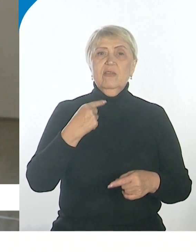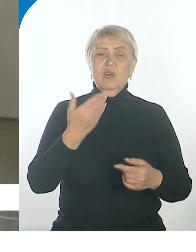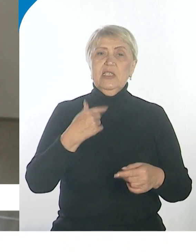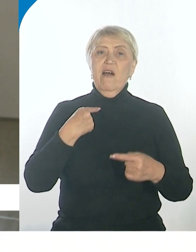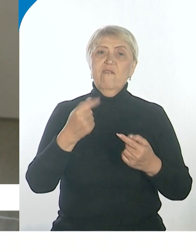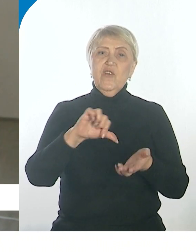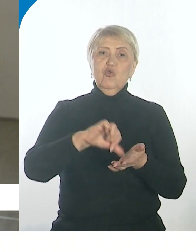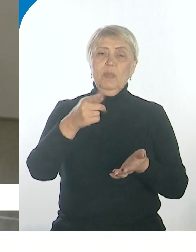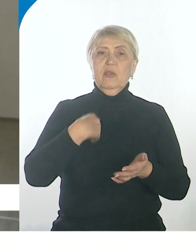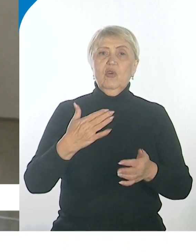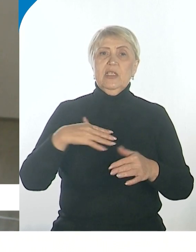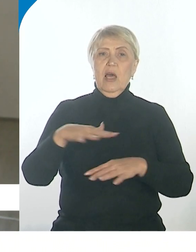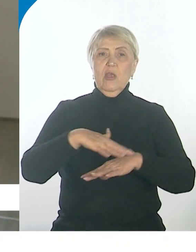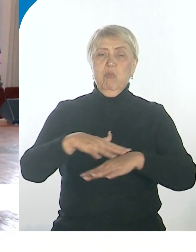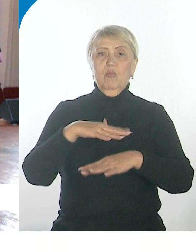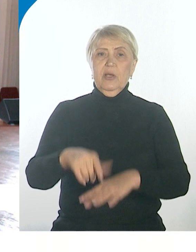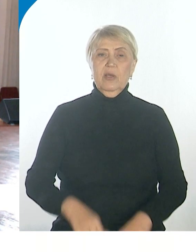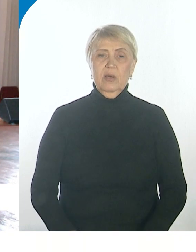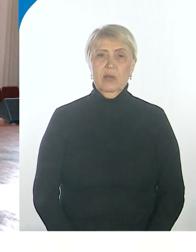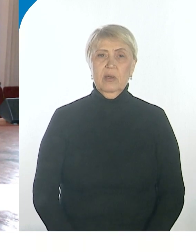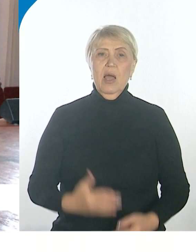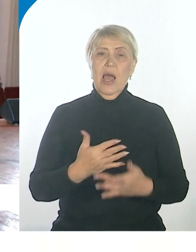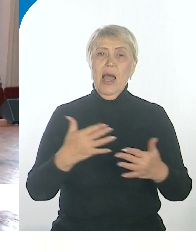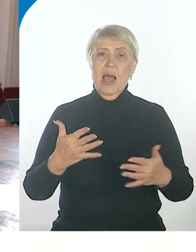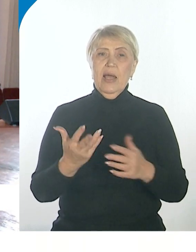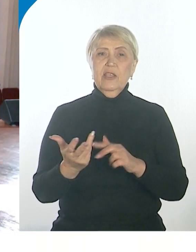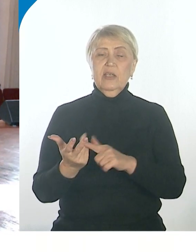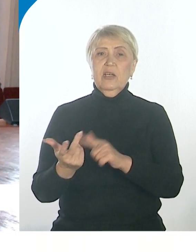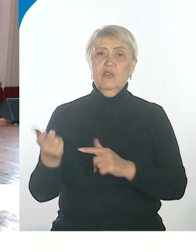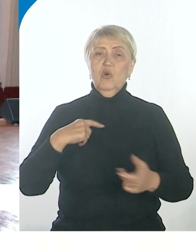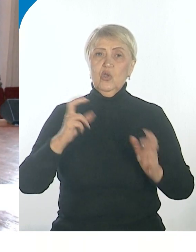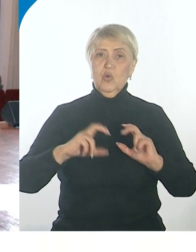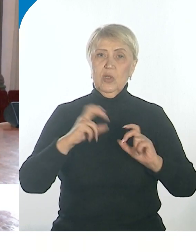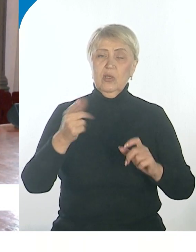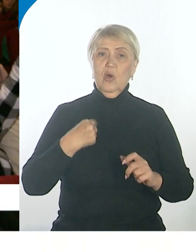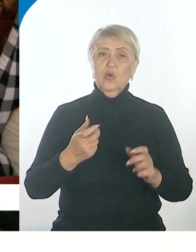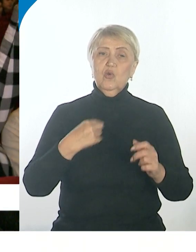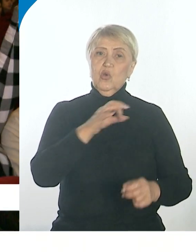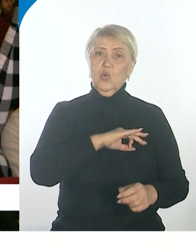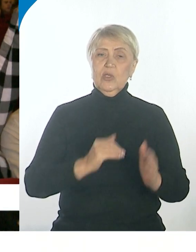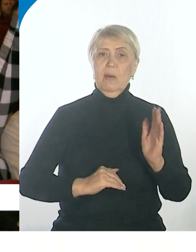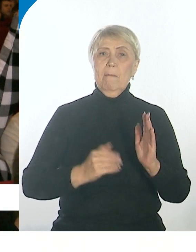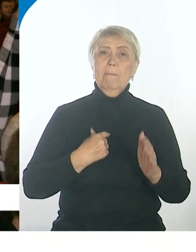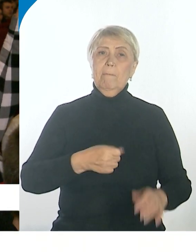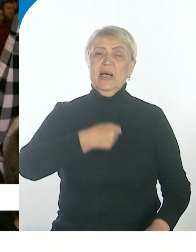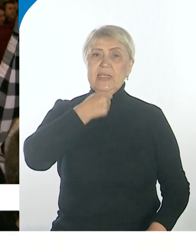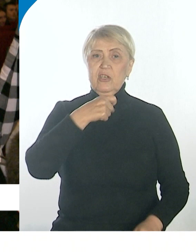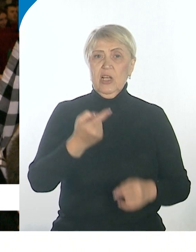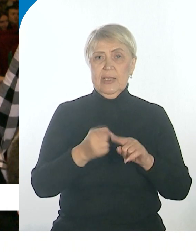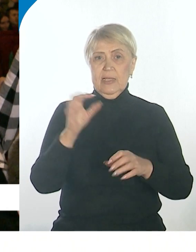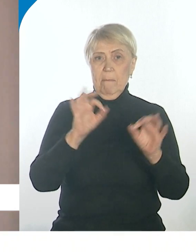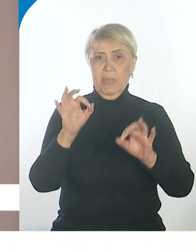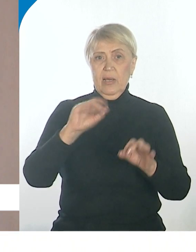продвигать какой-то проект, я была бы просто счастлива. Некоторые студенты ДВГУПС с курсов постарше с этим проектом уже хорошо